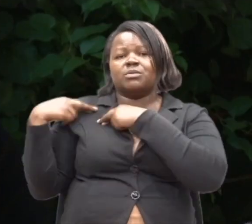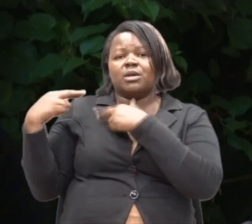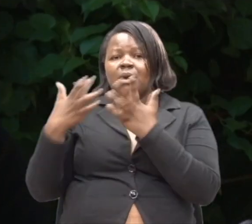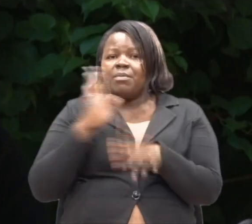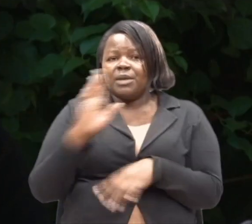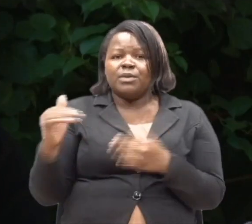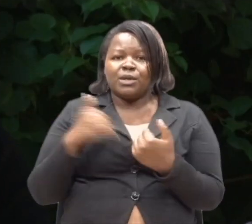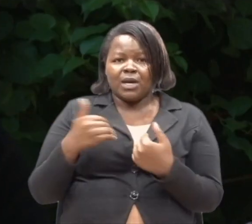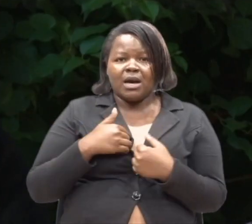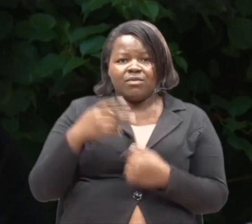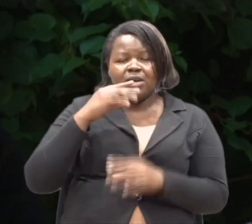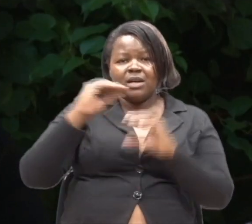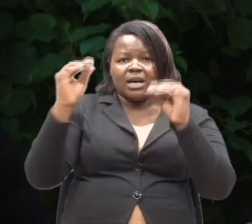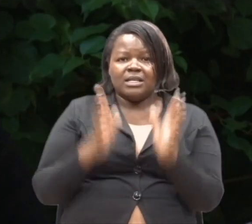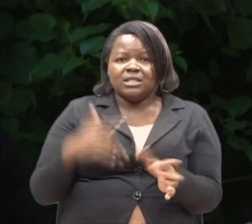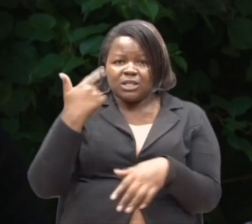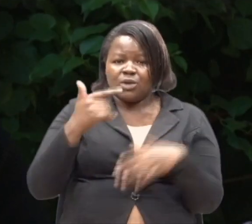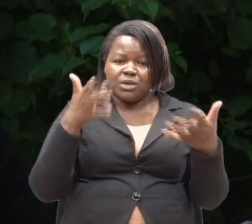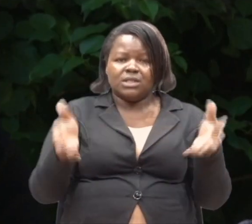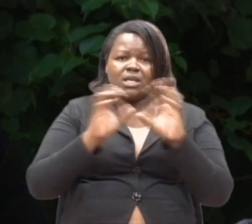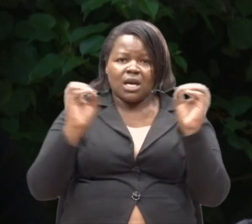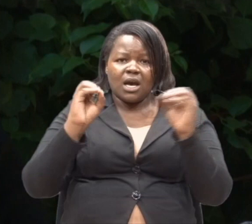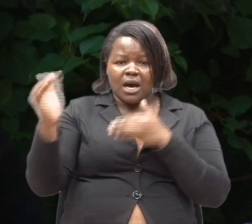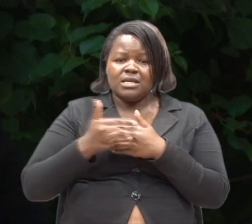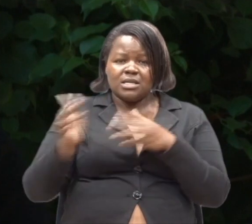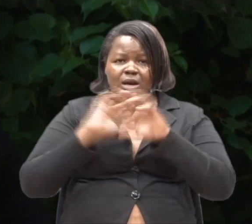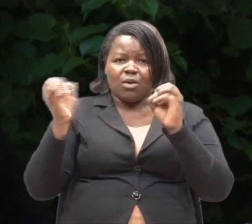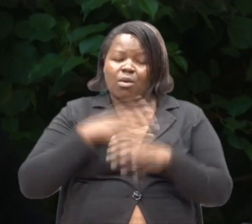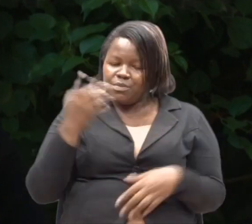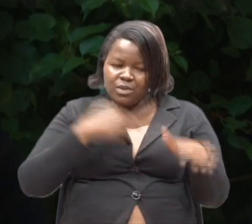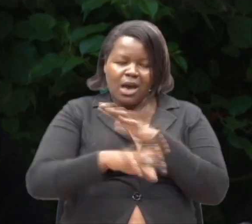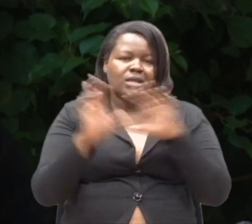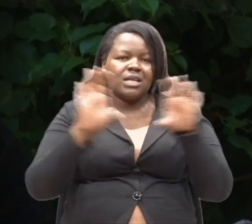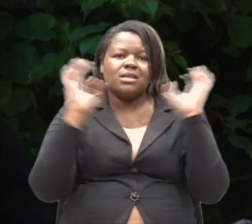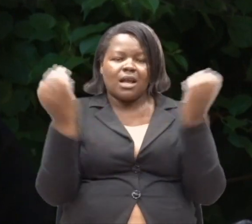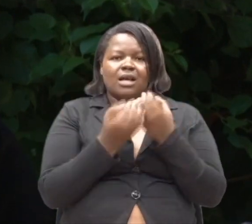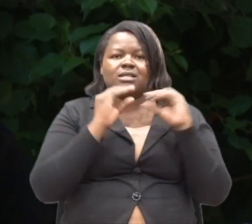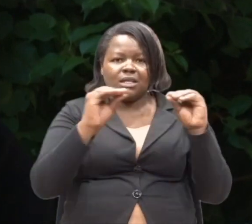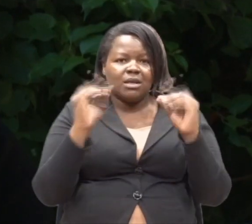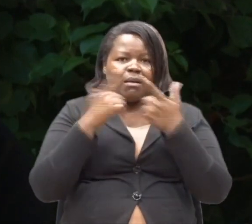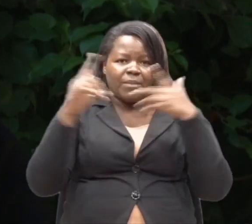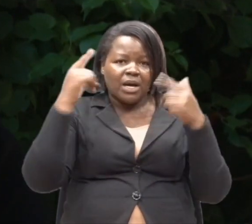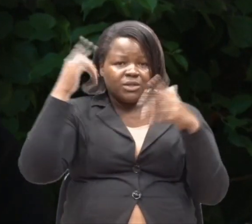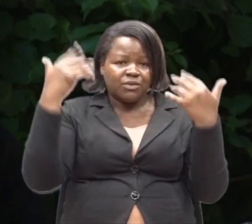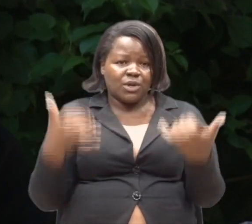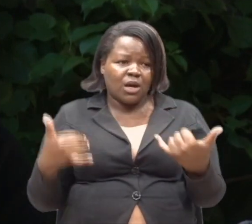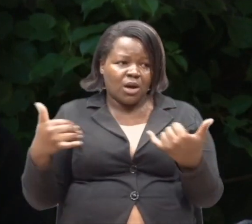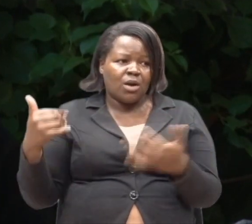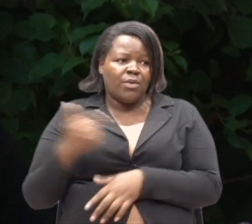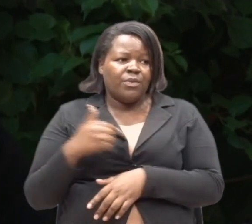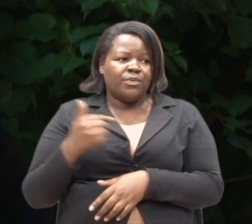tumemwalimu mwingine hame hayuko kalibu na igia kwa dalasa, lakini for now mimi na